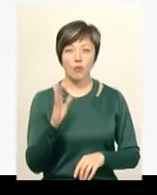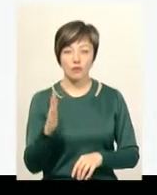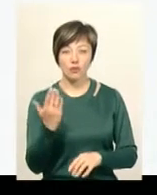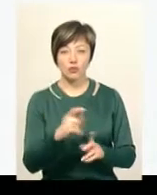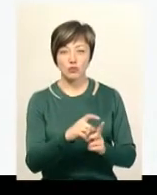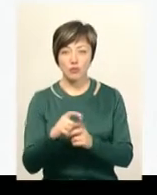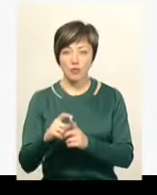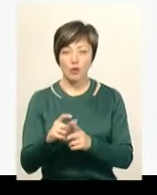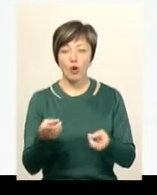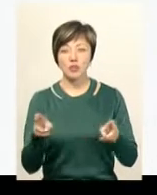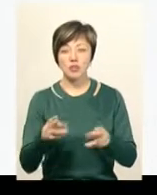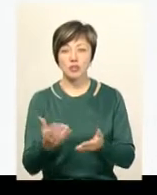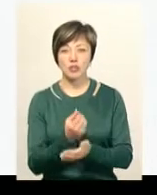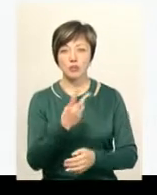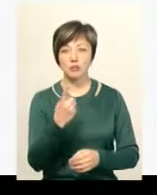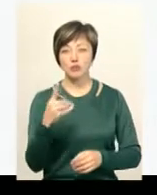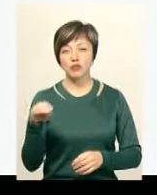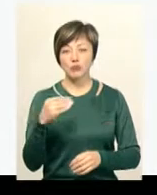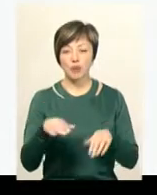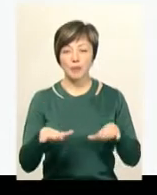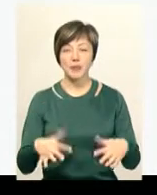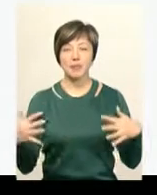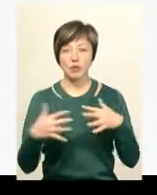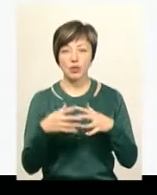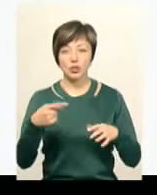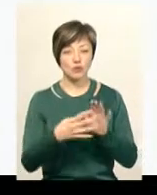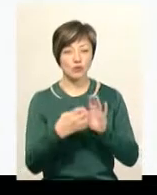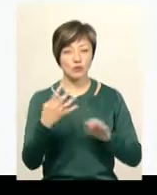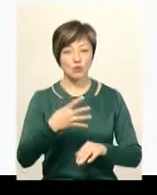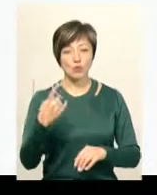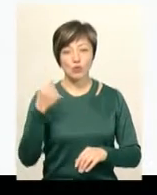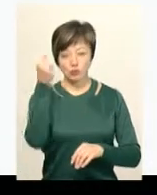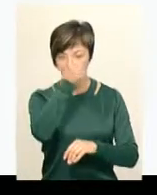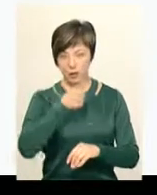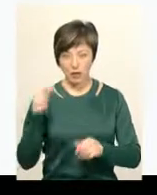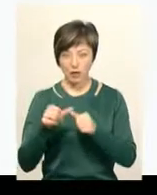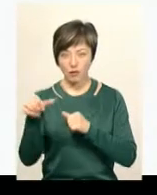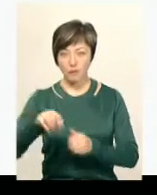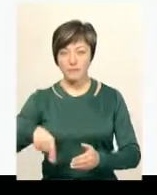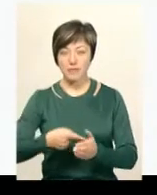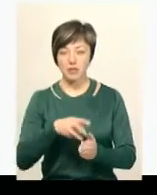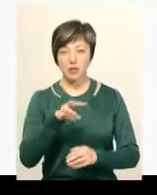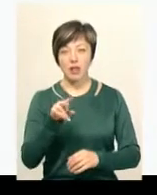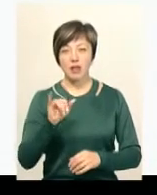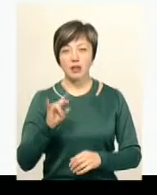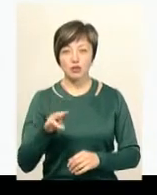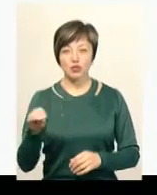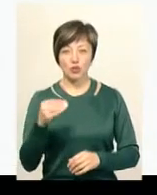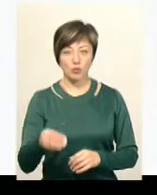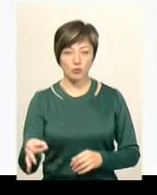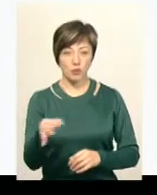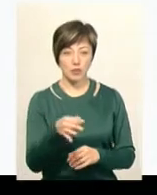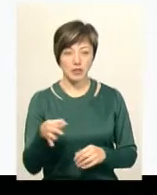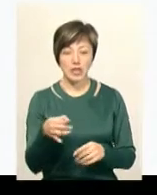словами, останки знайшли 21 жовтня на місці боїв у 1941 році на околиці міста Малин Житомирської області.